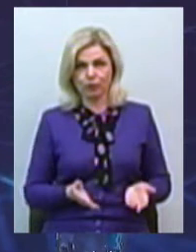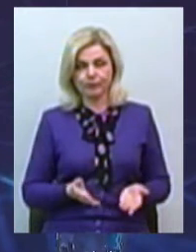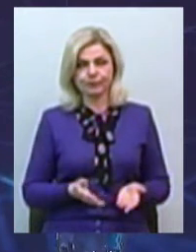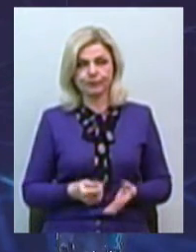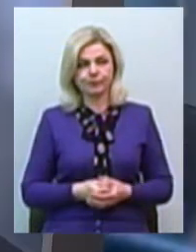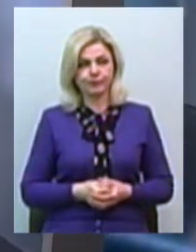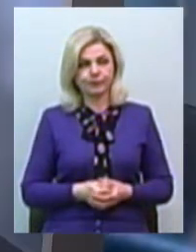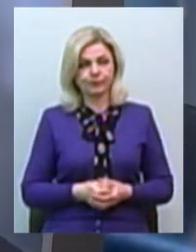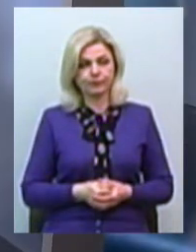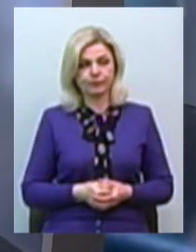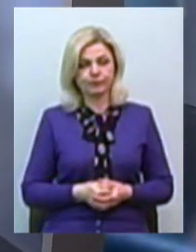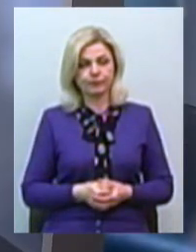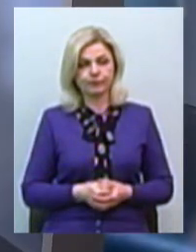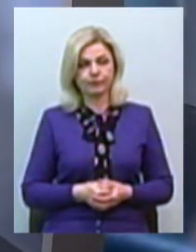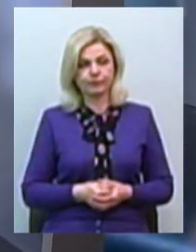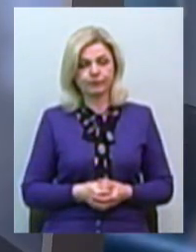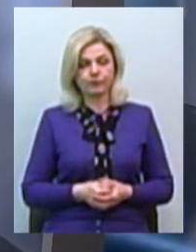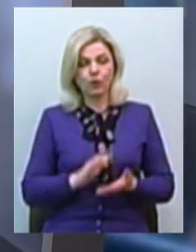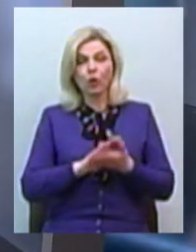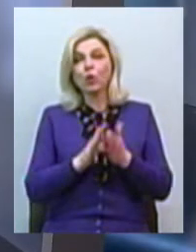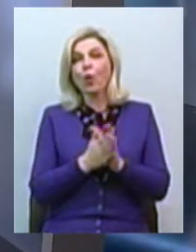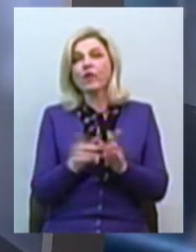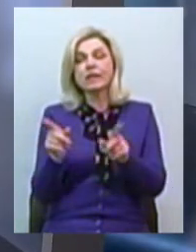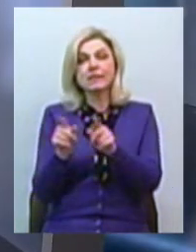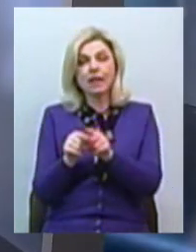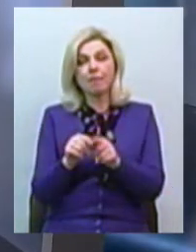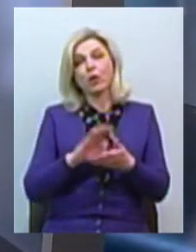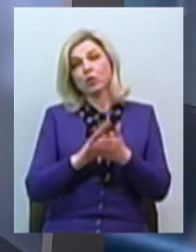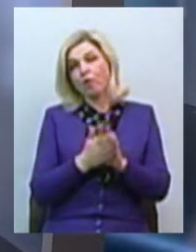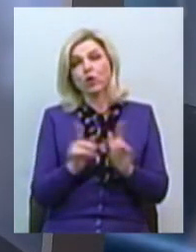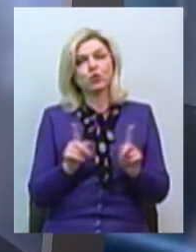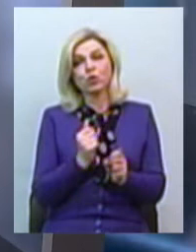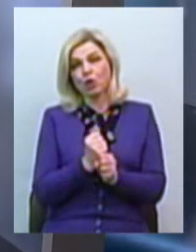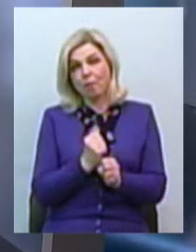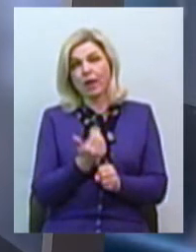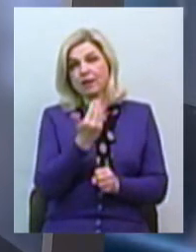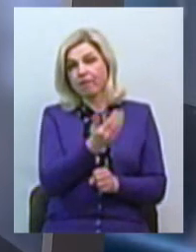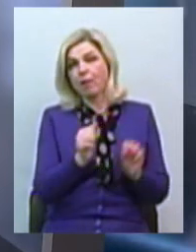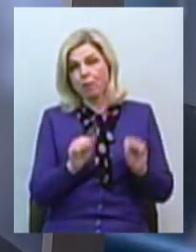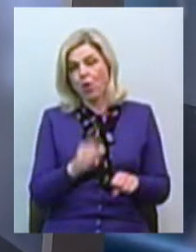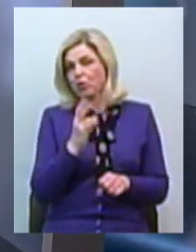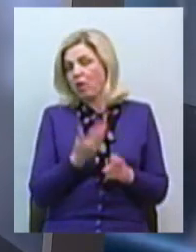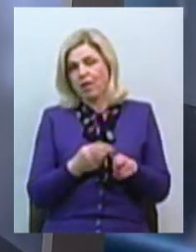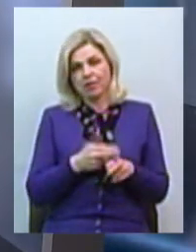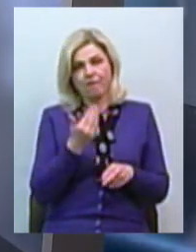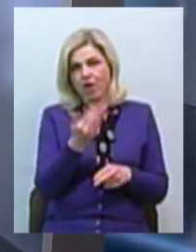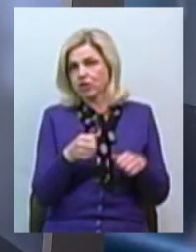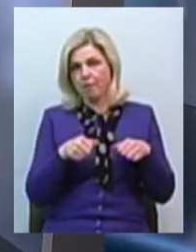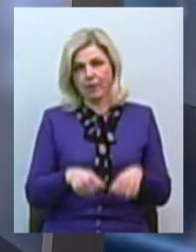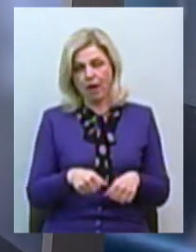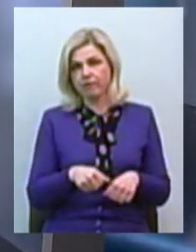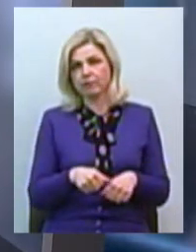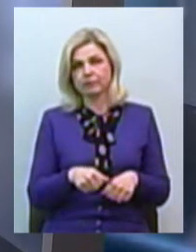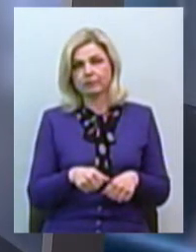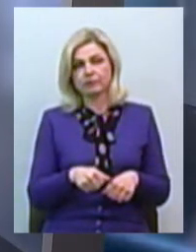договоритися з ним, домовитися, щось зробити, ви можете, але це ваше право. Тому не звалікаєте